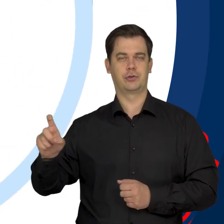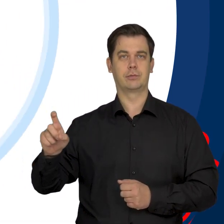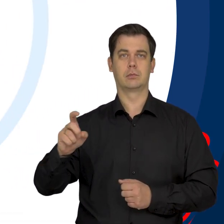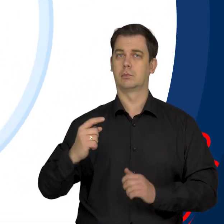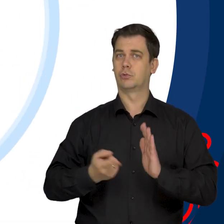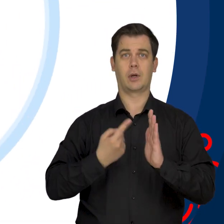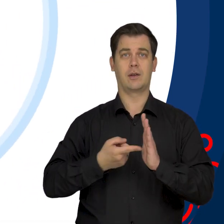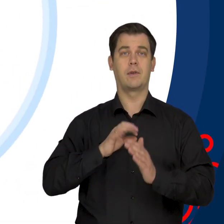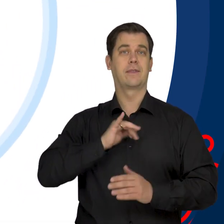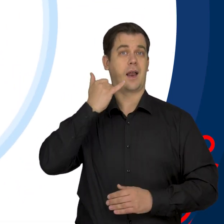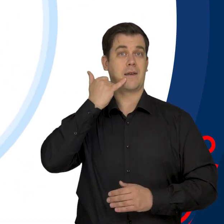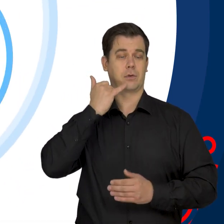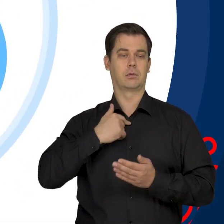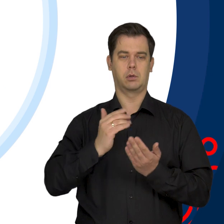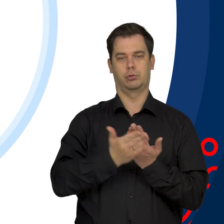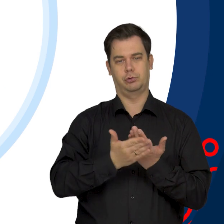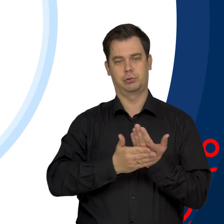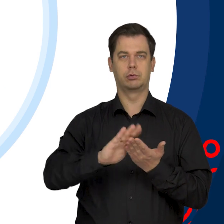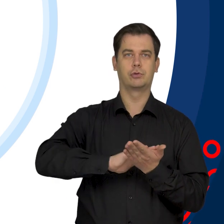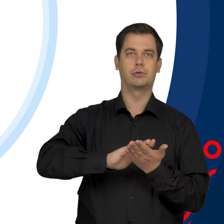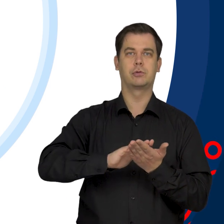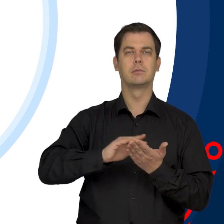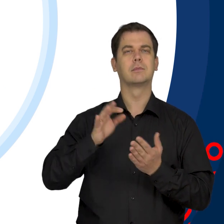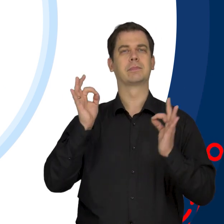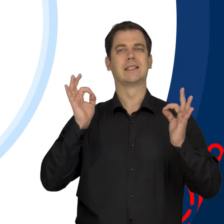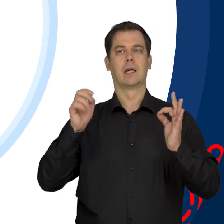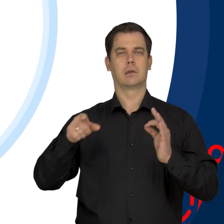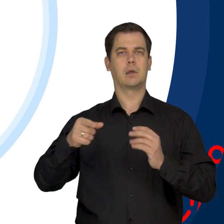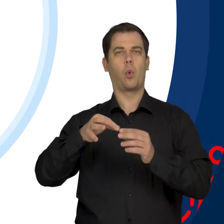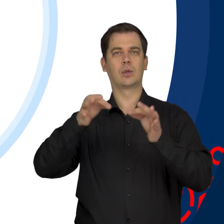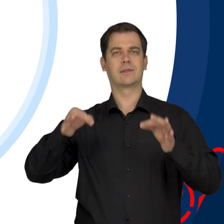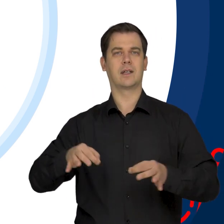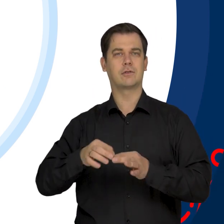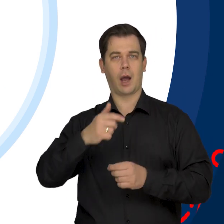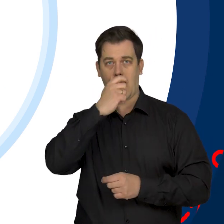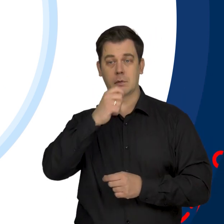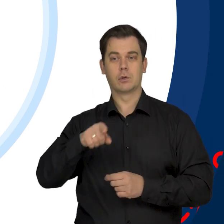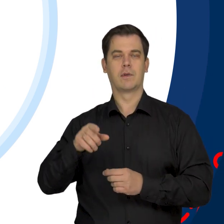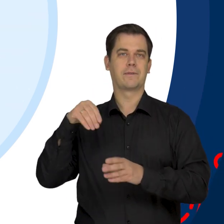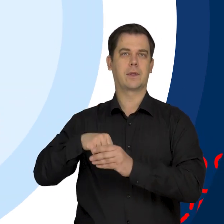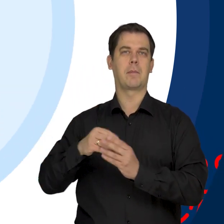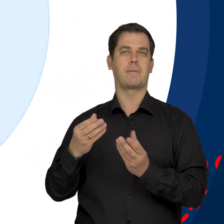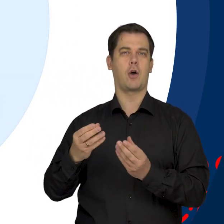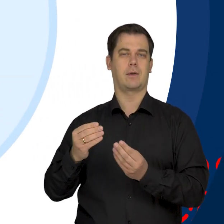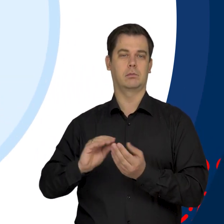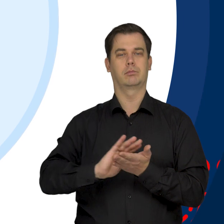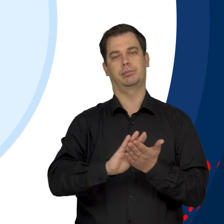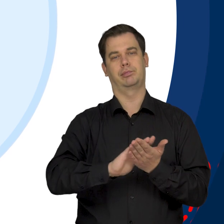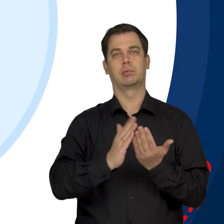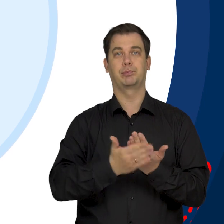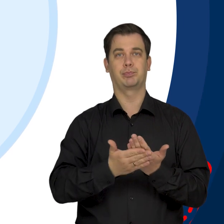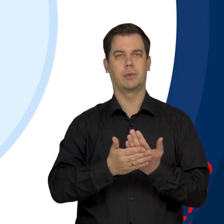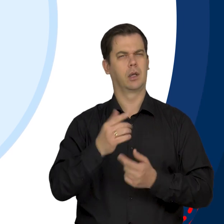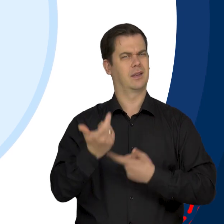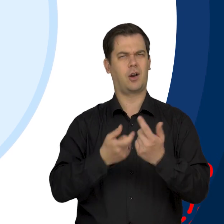Odkażaj często swój telefon, na przykład używając chusteczek ze środkiem dezynfekcyjnym. Nie kładź telefonu na